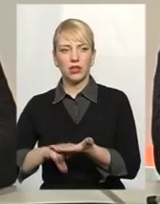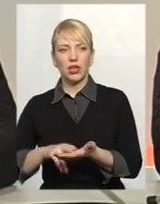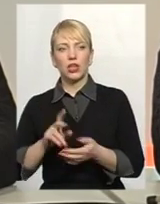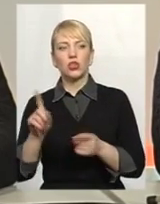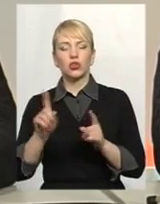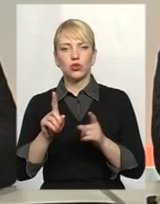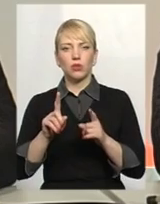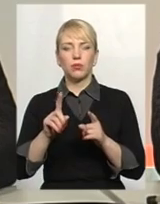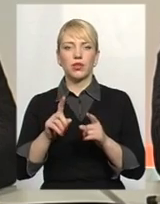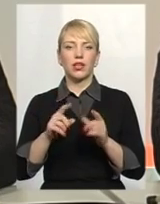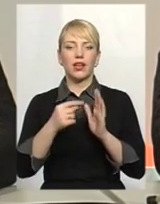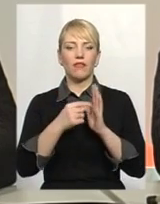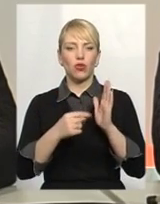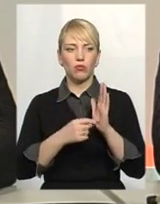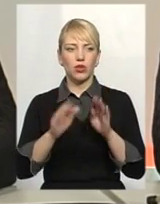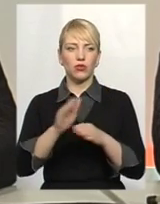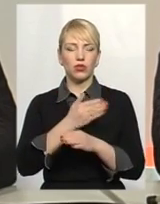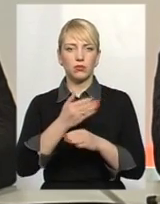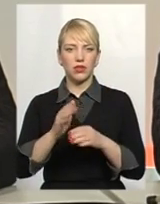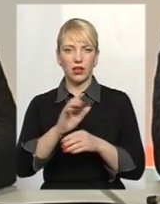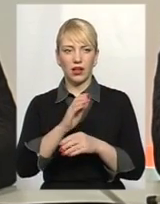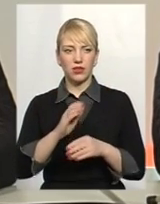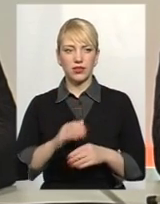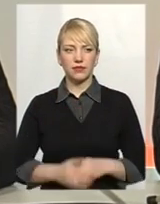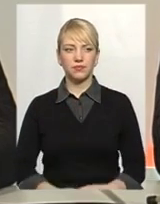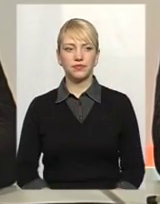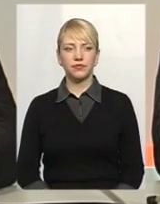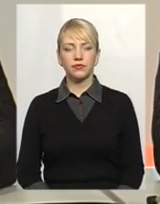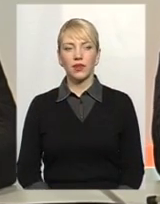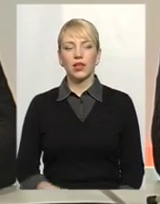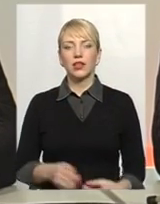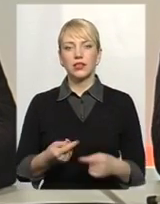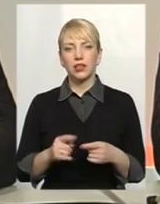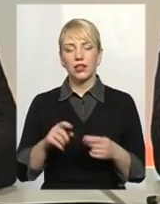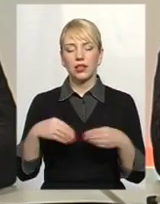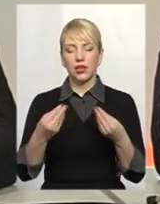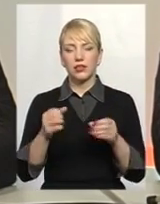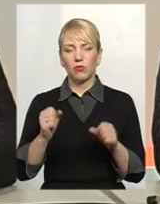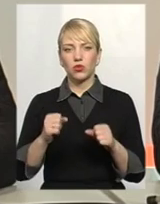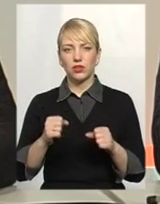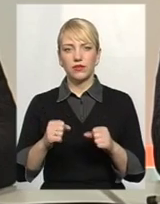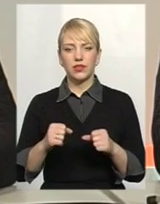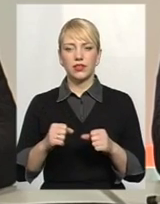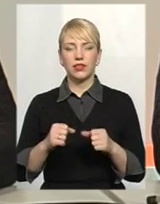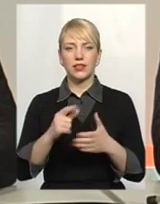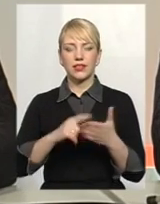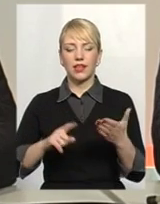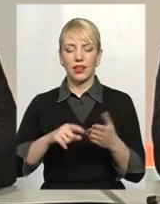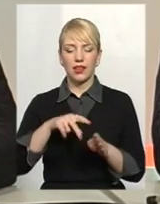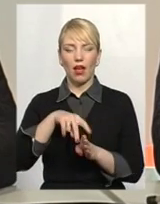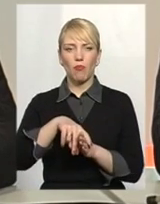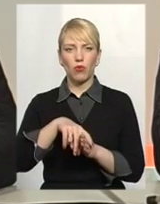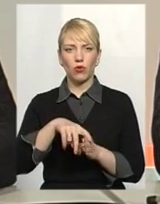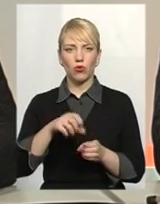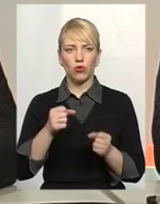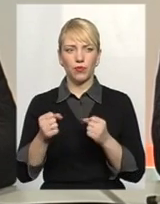рознесення фактичного споживання газопозагальнобудинкових лічильників дасть можливість зняти цю напругу. Я хочу довести до